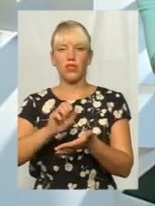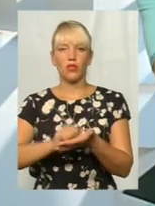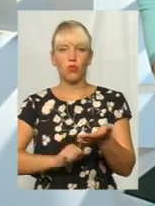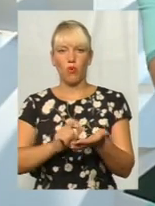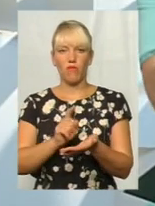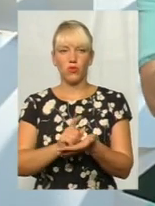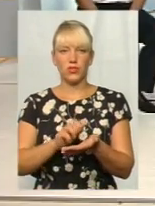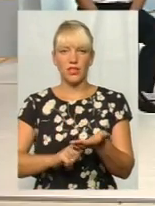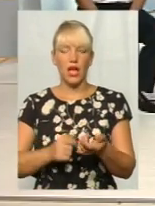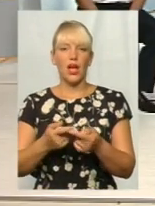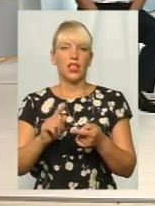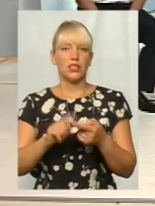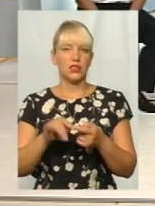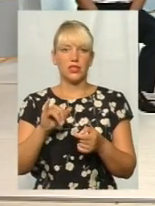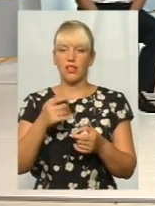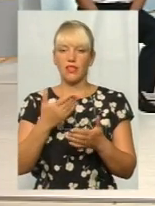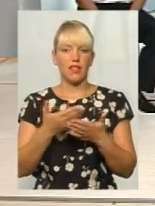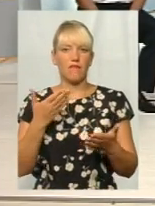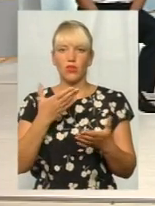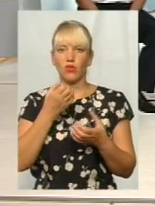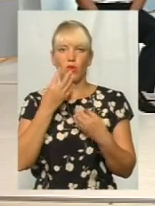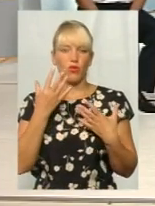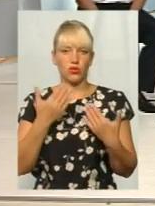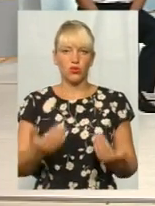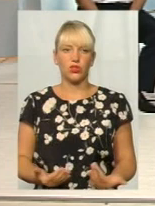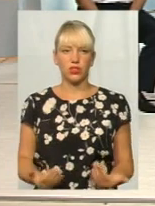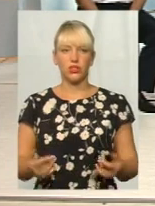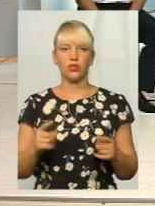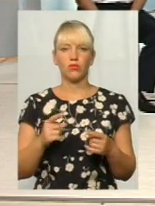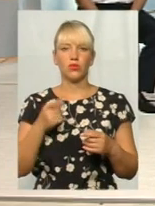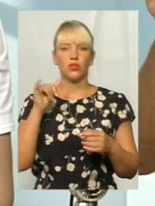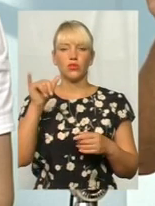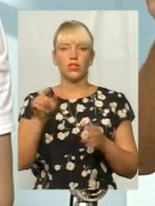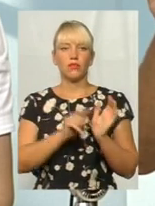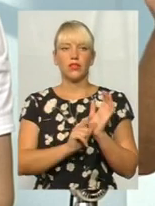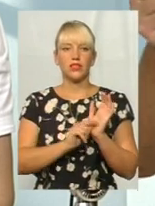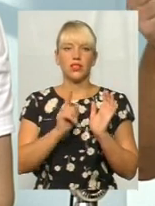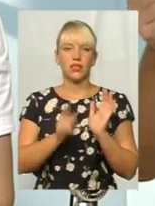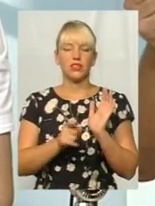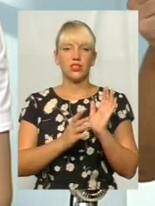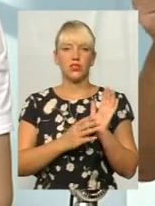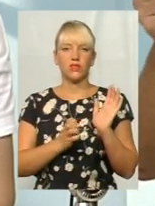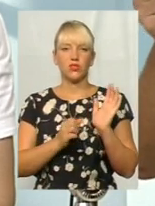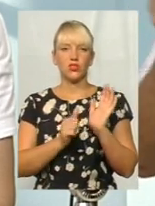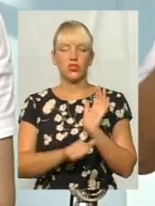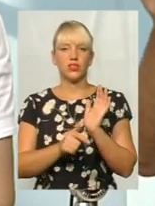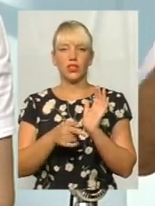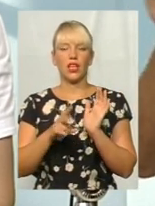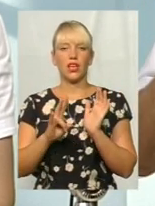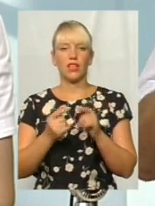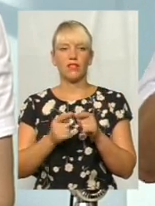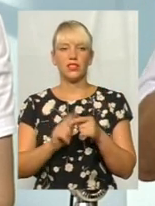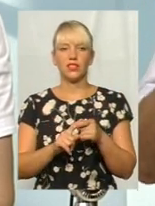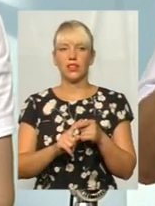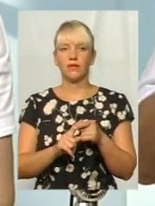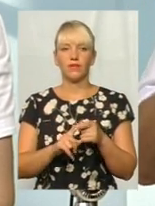життя люди працюють, У пенсія не така велика, у них пенсія в більшості 1900, по-моєму, 60 гривень. Це